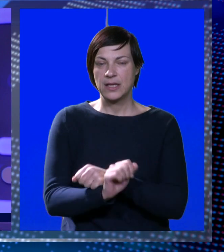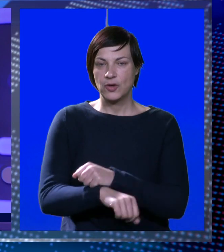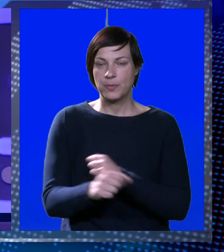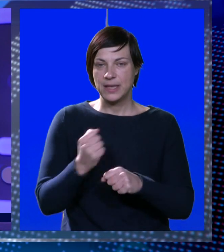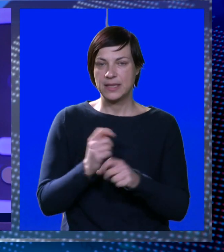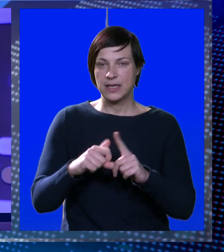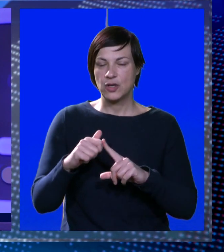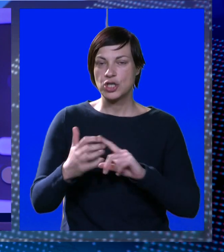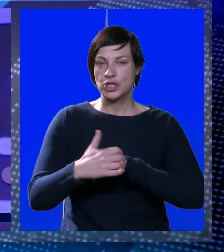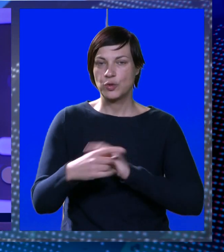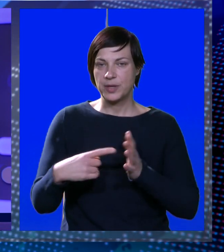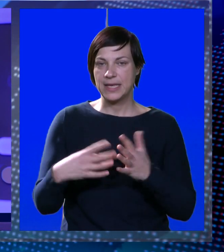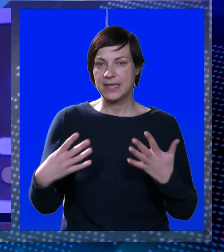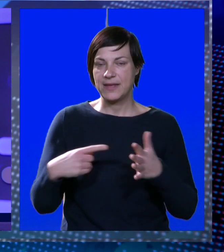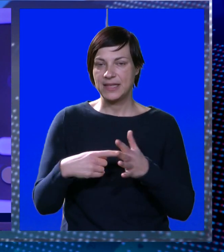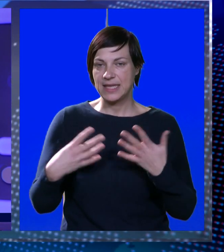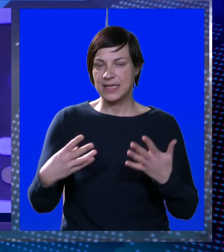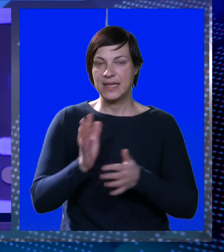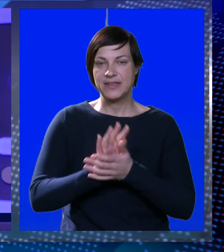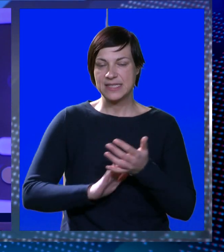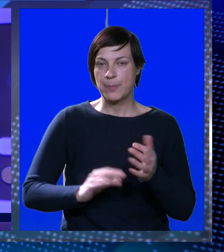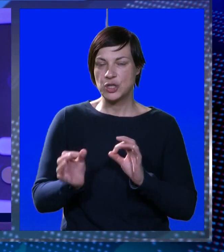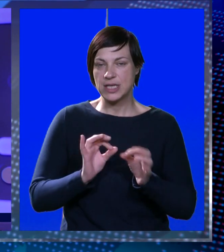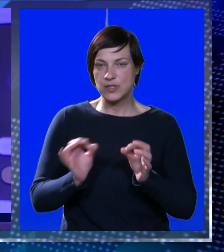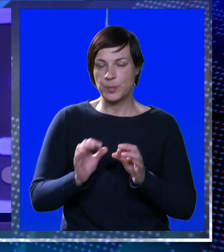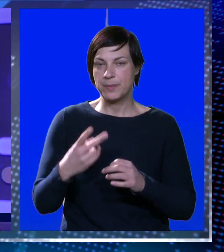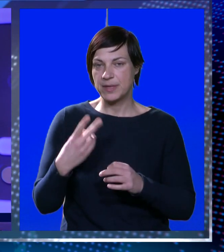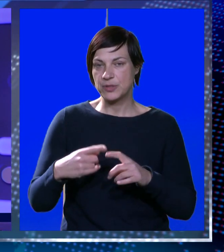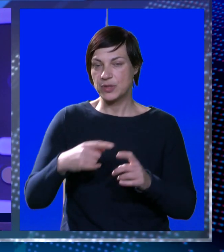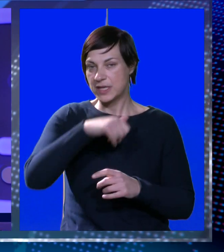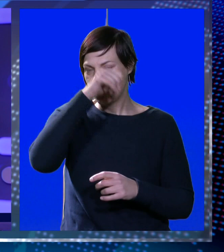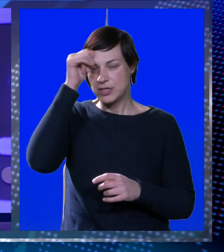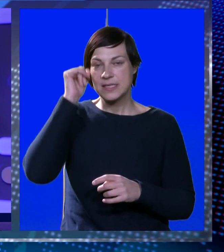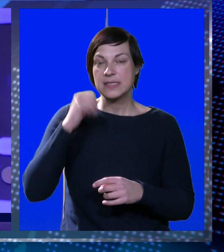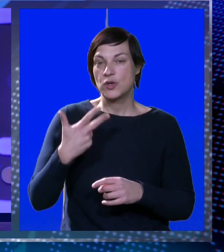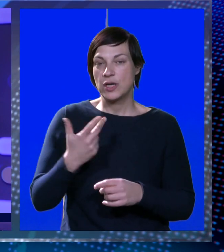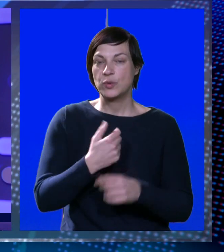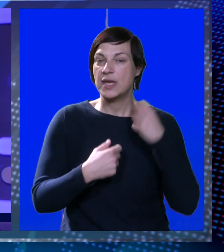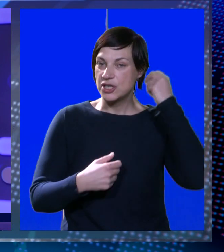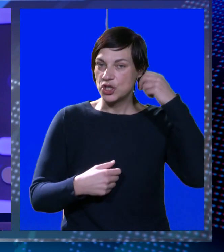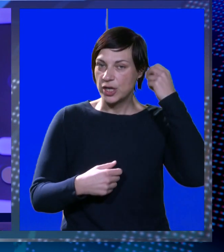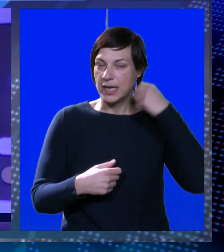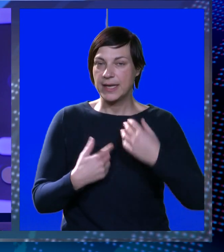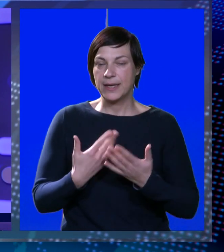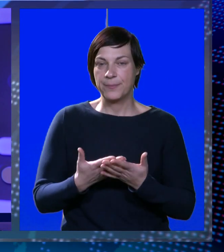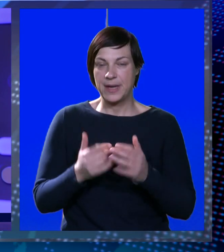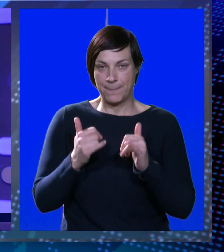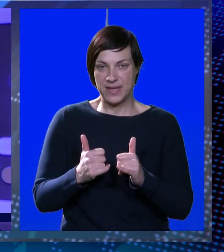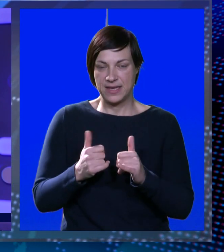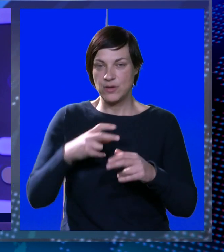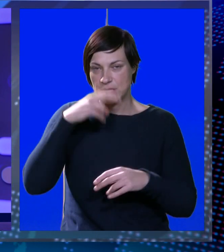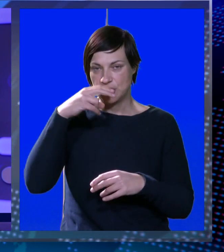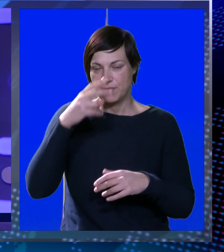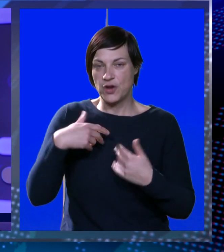Nogometaši Gošk Dubrovni K1919 započeli su pripreme za drugi dio sezone u trećoj ligi. Prema